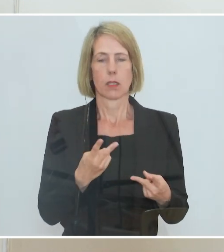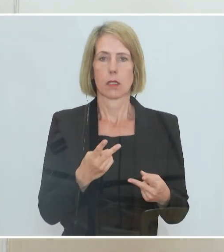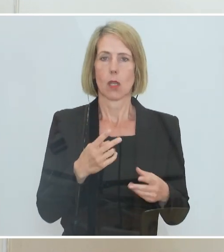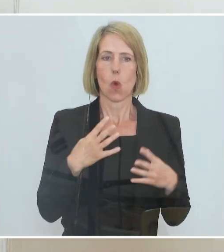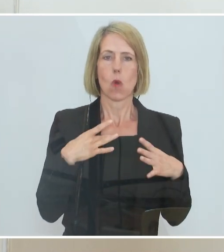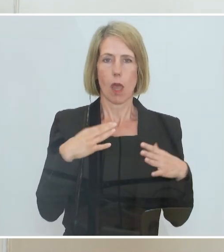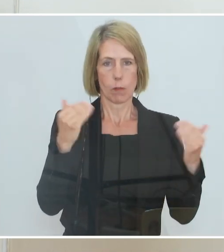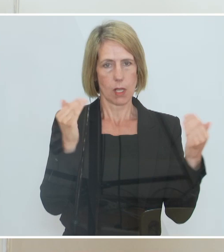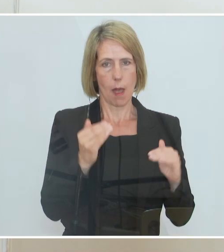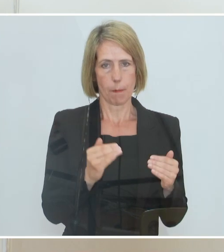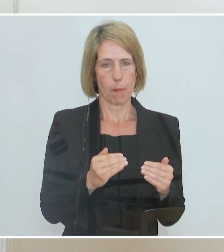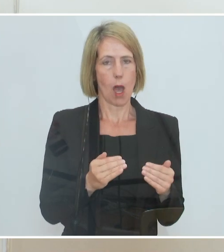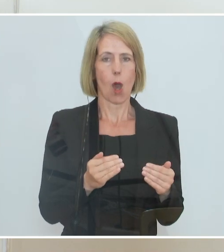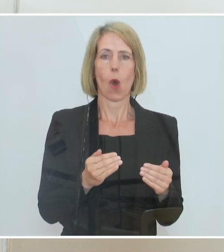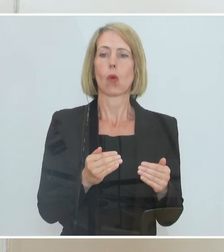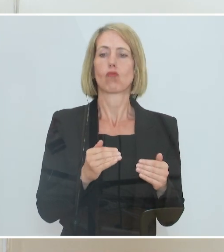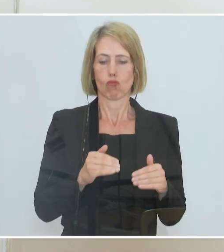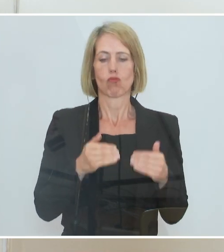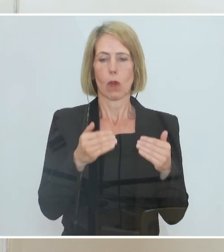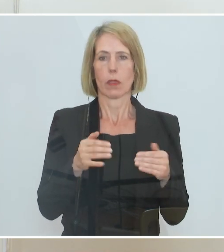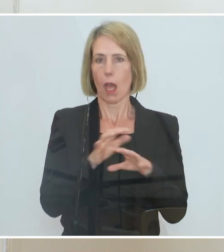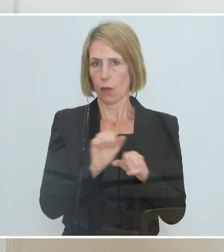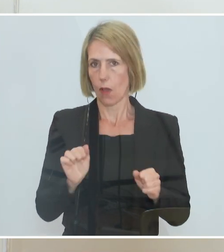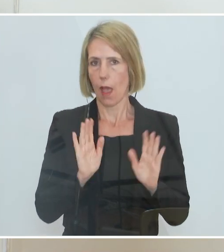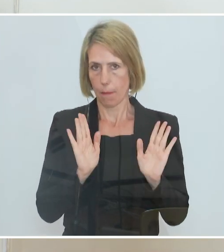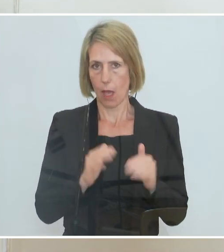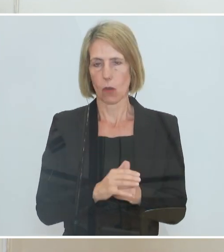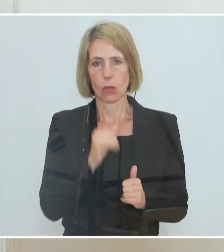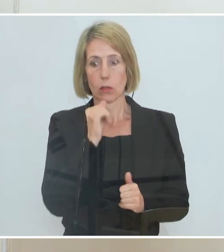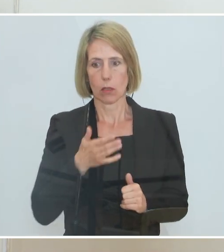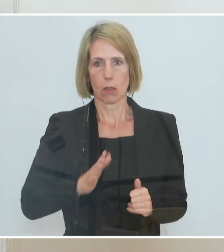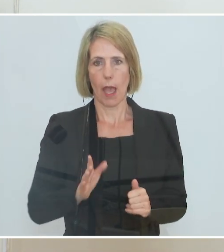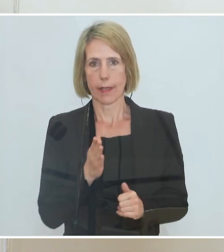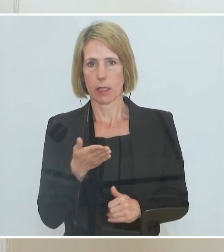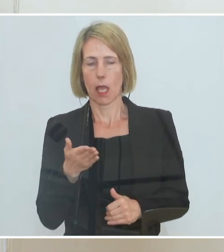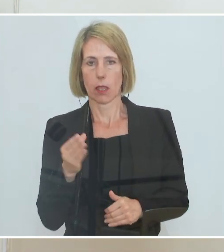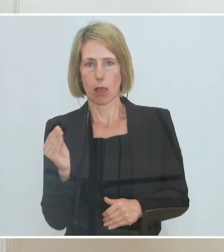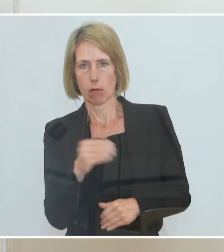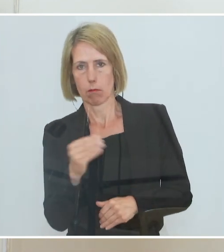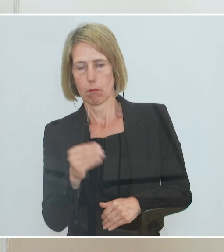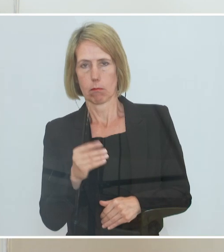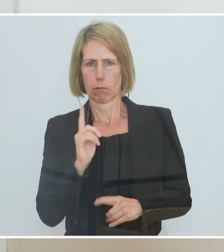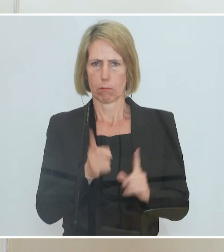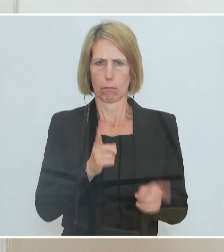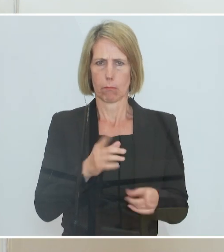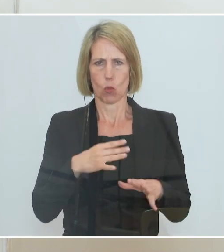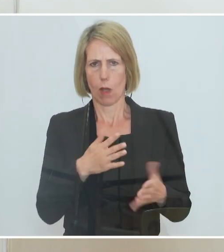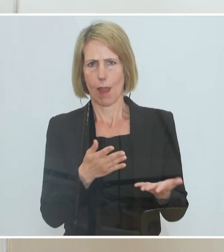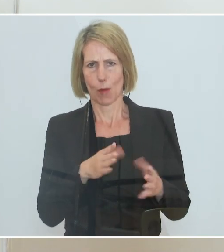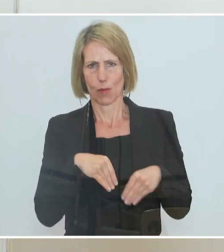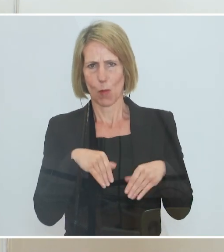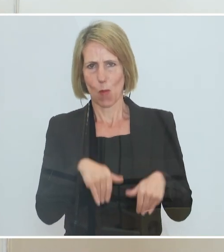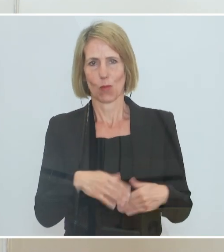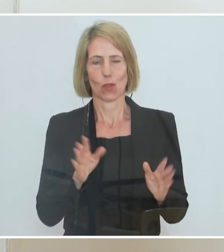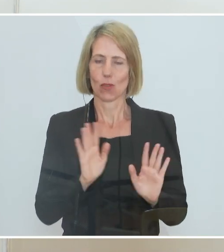Urlaubsabbau nach wie vor nach Vereinbarung natürlich und nicht einseitig angeordnet. Aber selbstverständlich, wenn